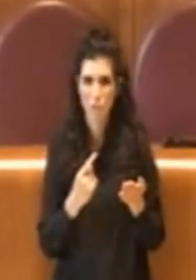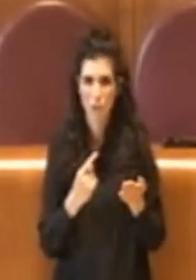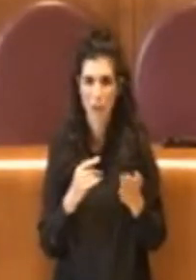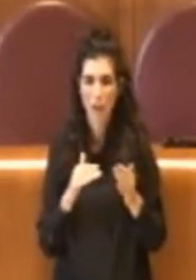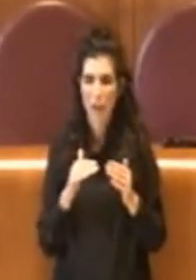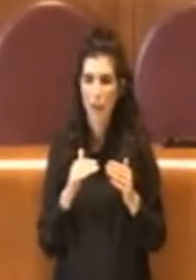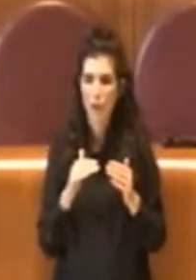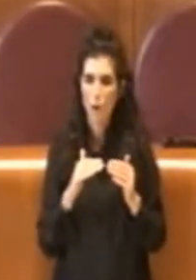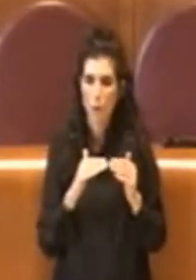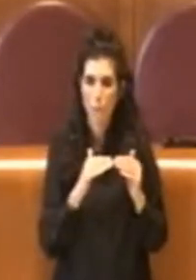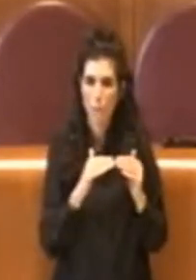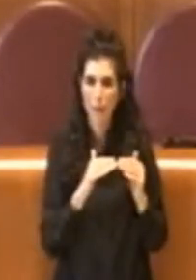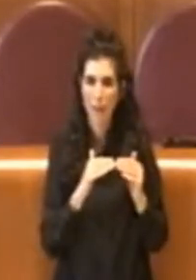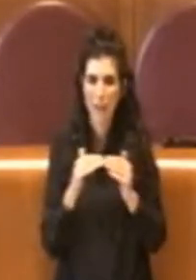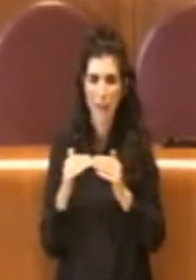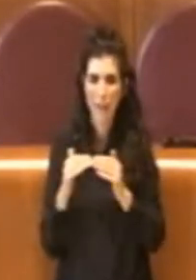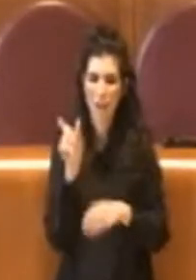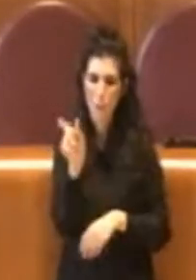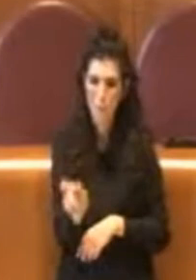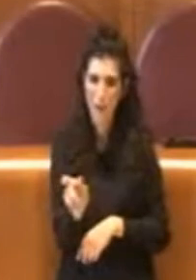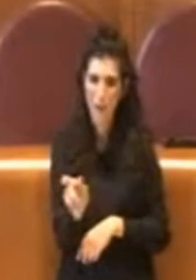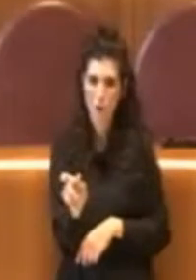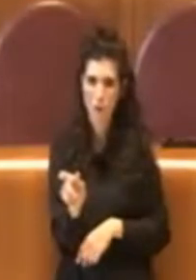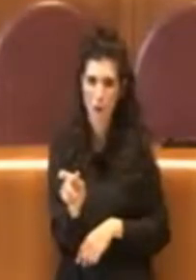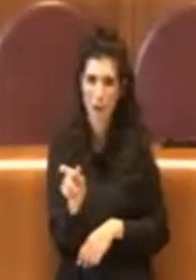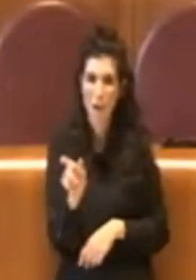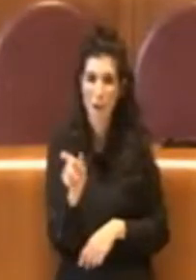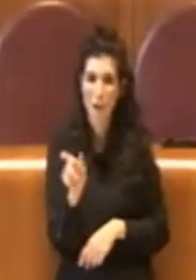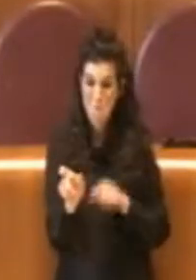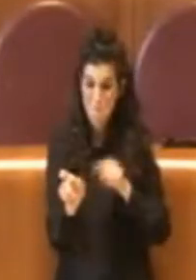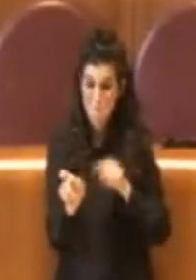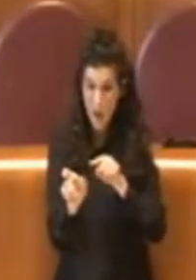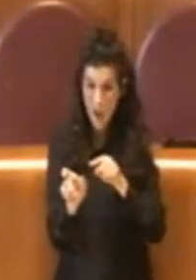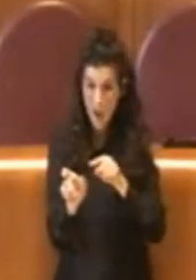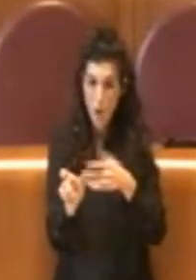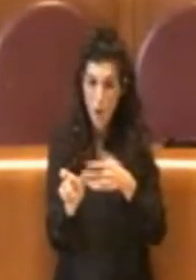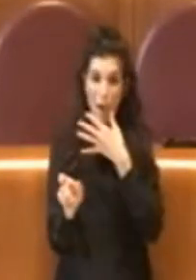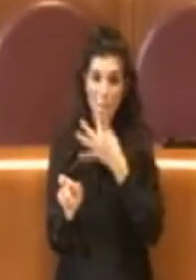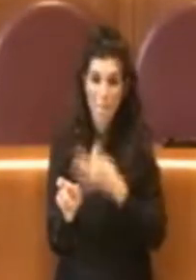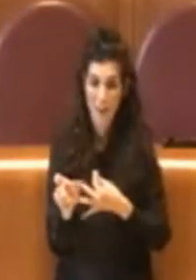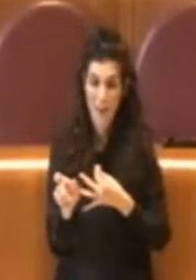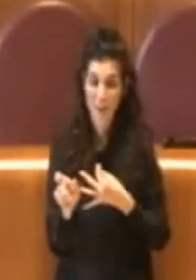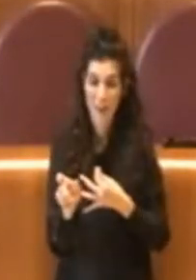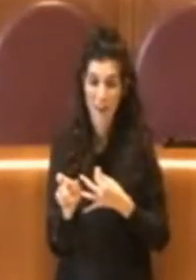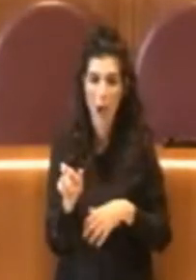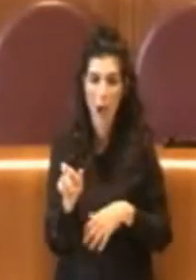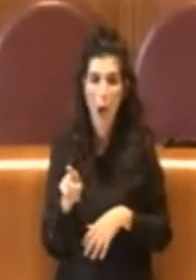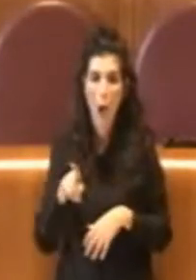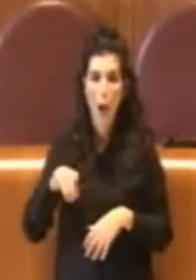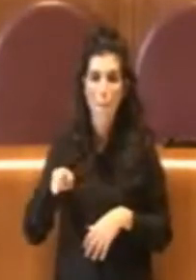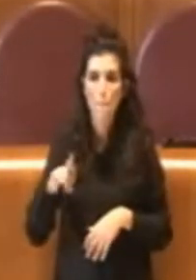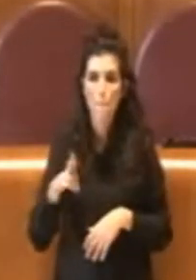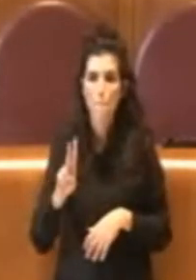terminologico ad una parola, parola molto bella, soprattutto è prudenza.